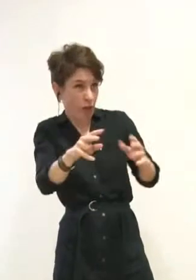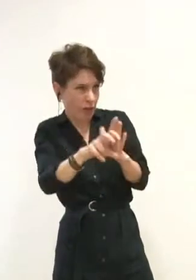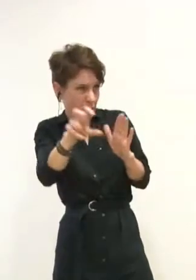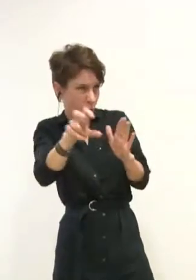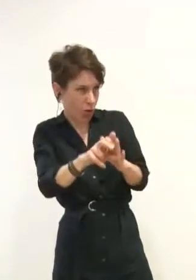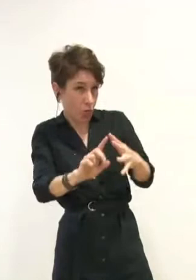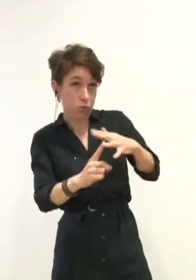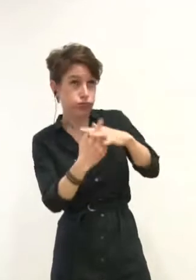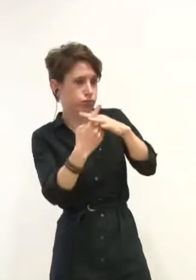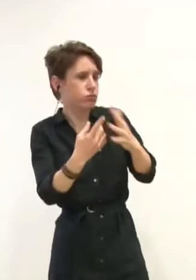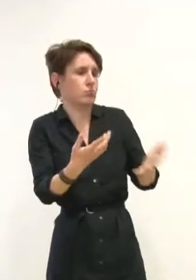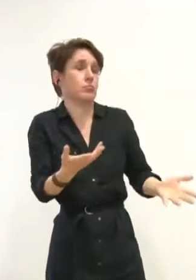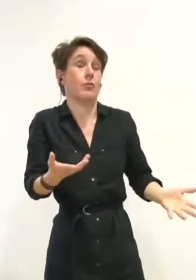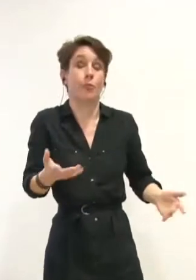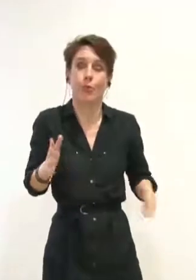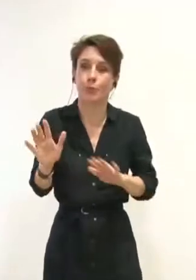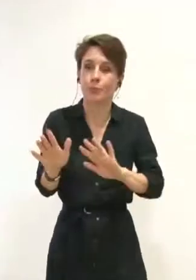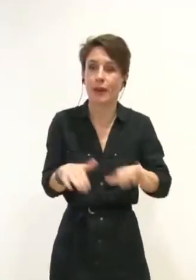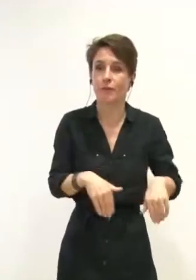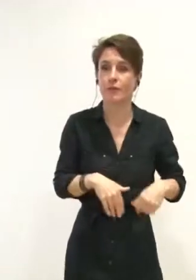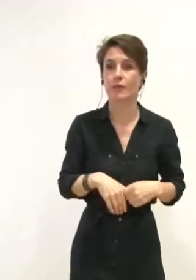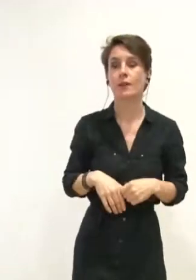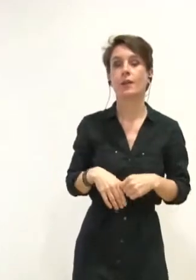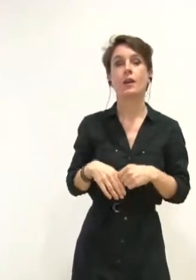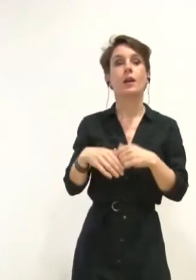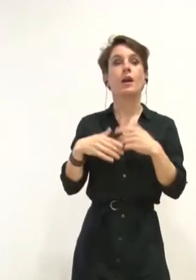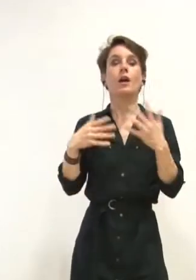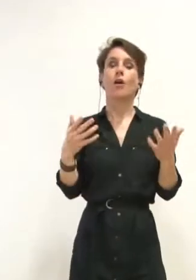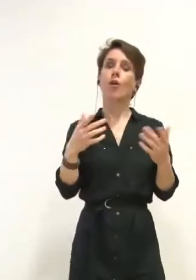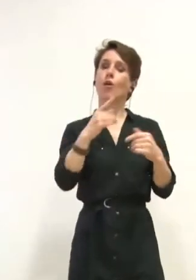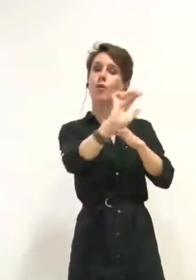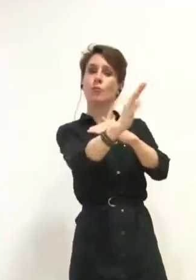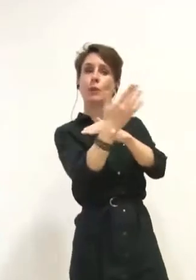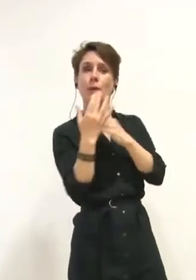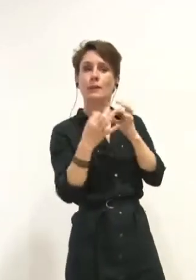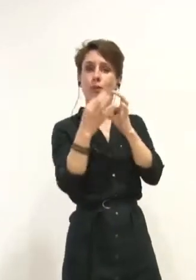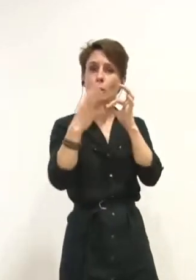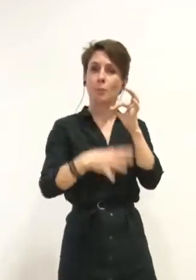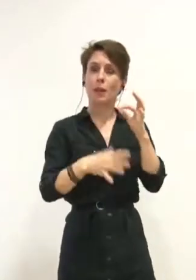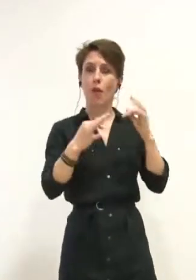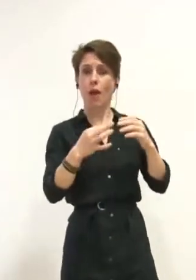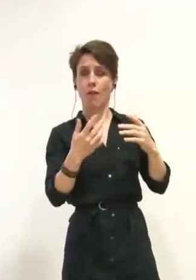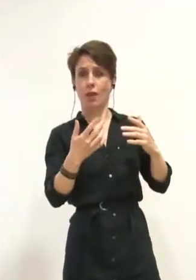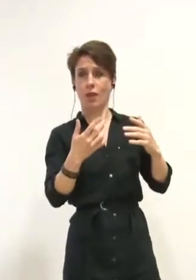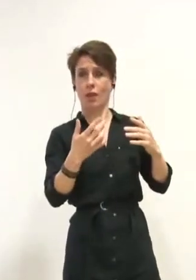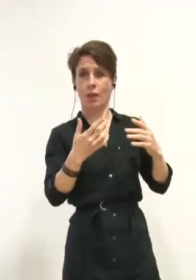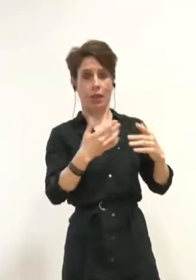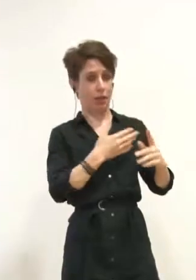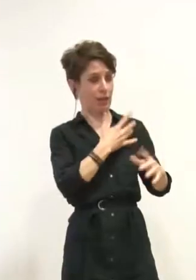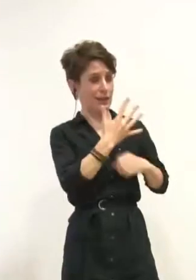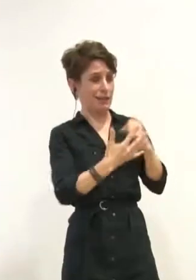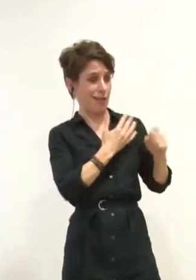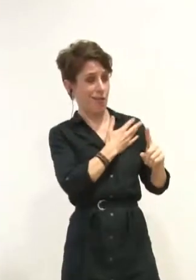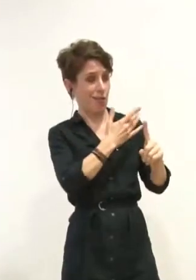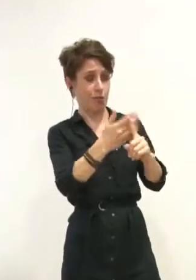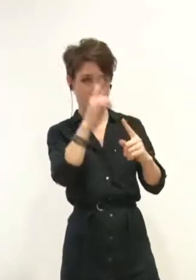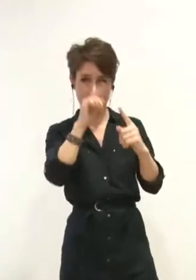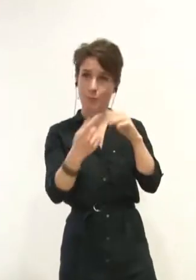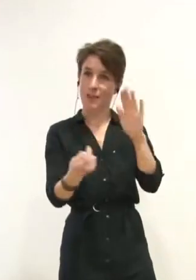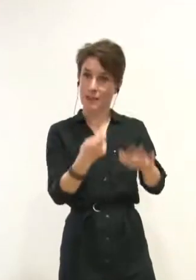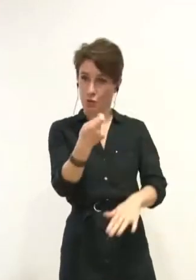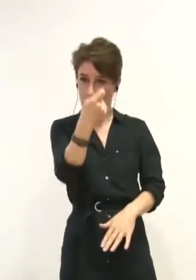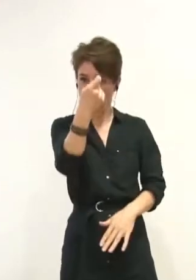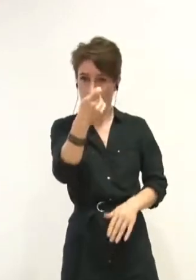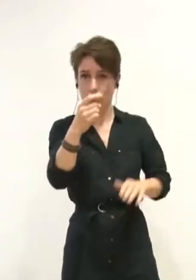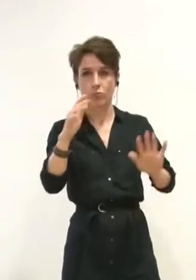délibération, vous avez souhaité présenter un bilan de votre mandat en ce qui concerne le vol éducation. Nous félicitons bien